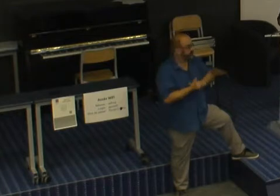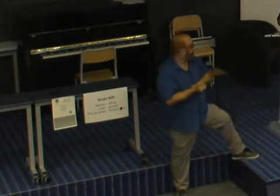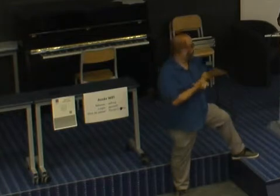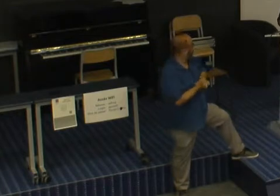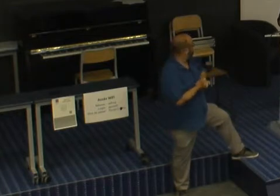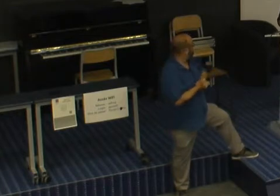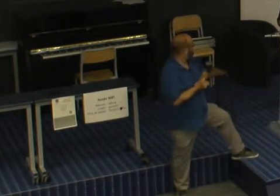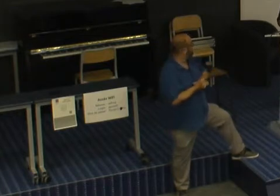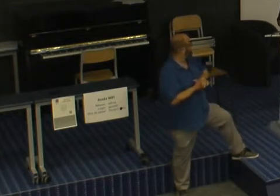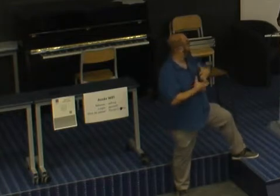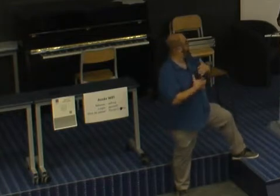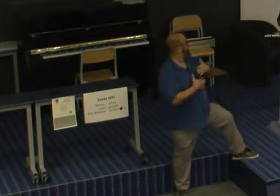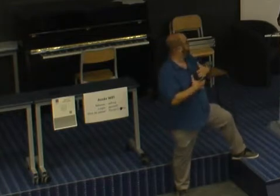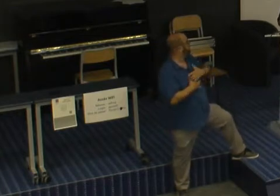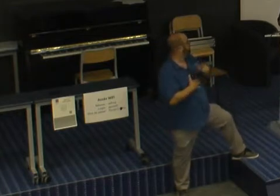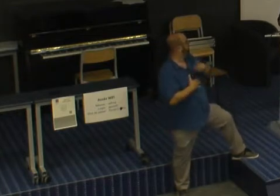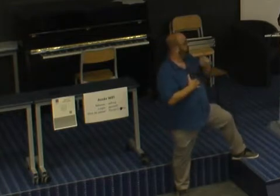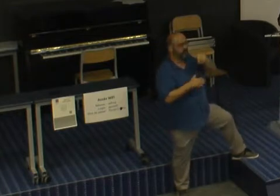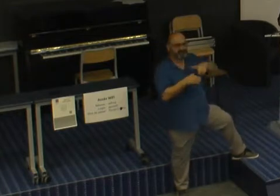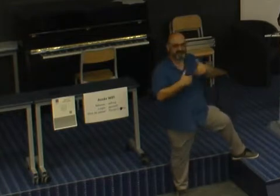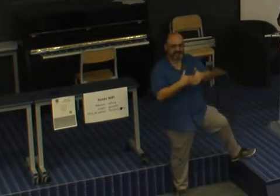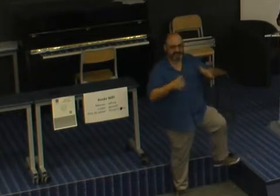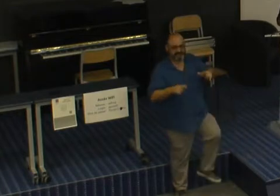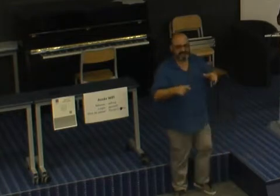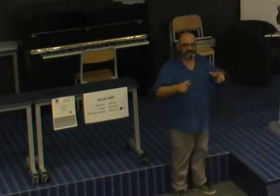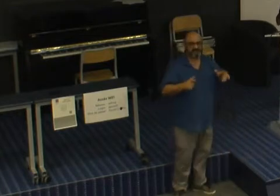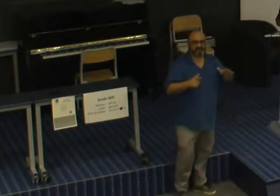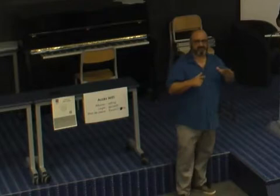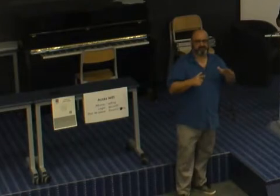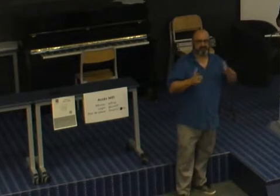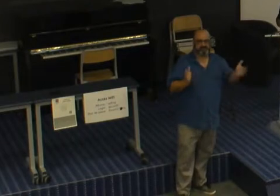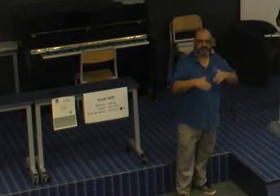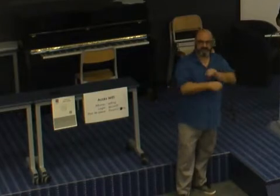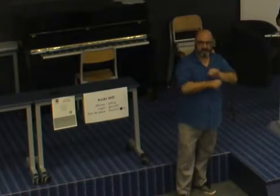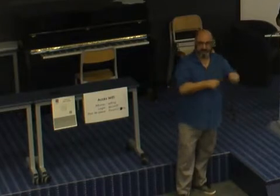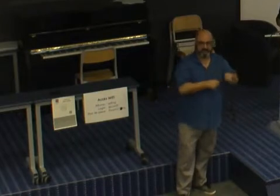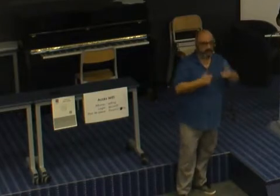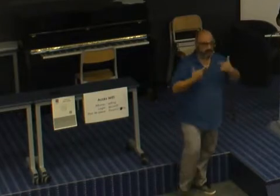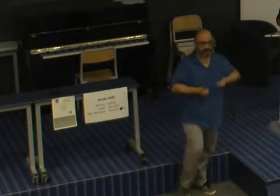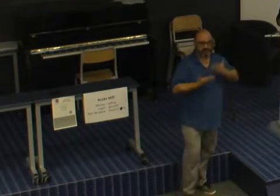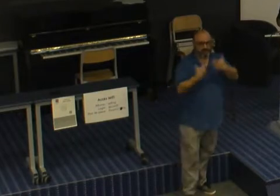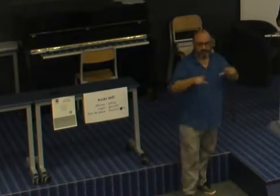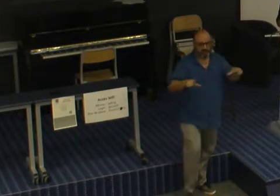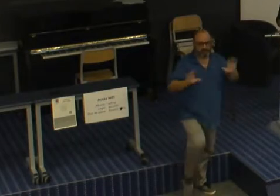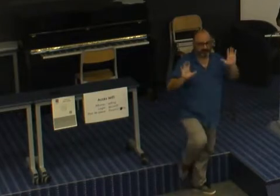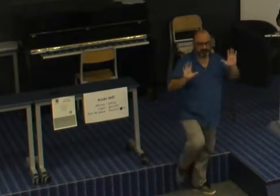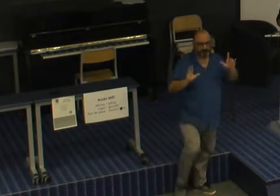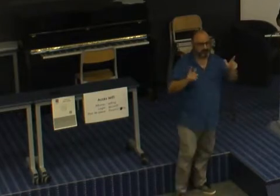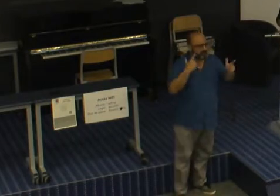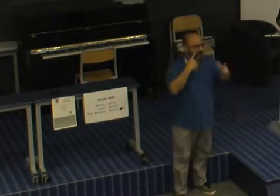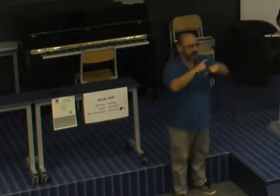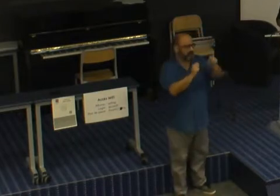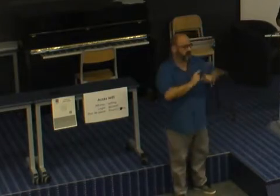peur, on est dans un cadre safe. Donc parler librement et en tout respect d'autrui.